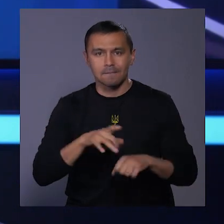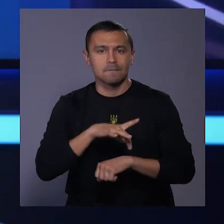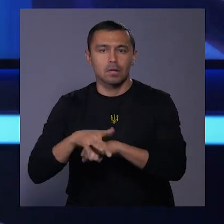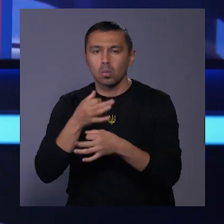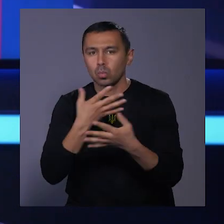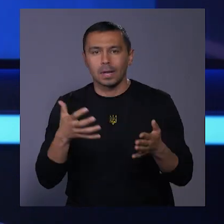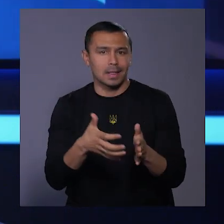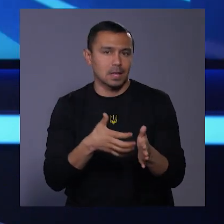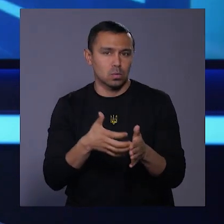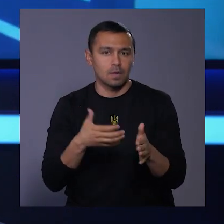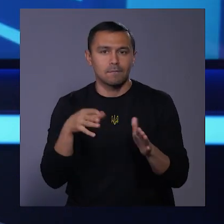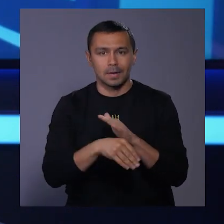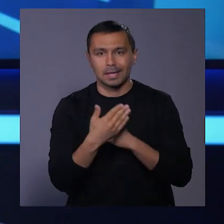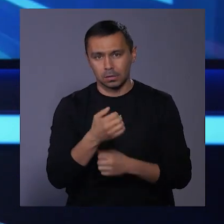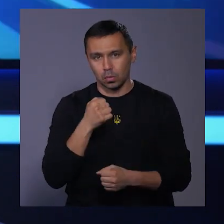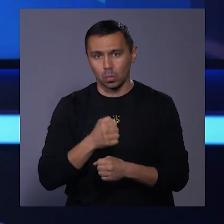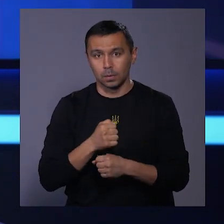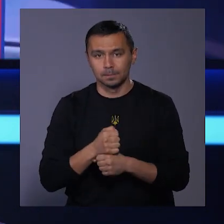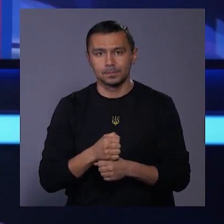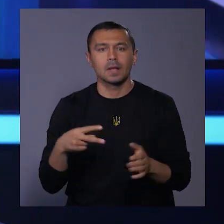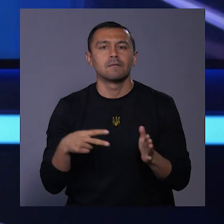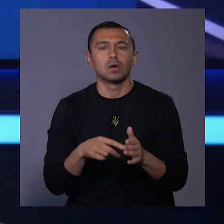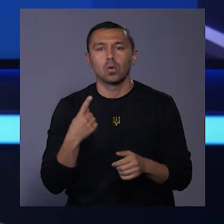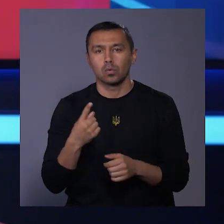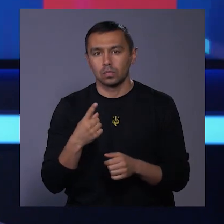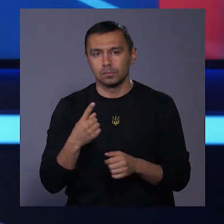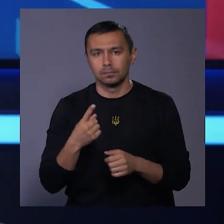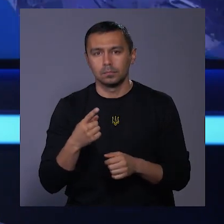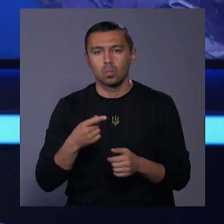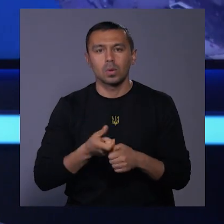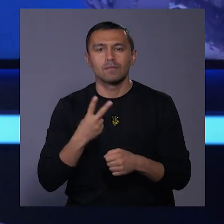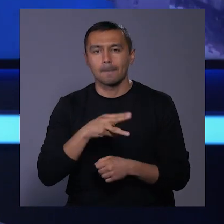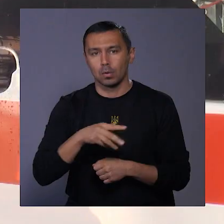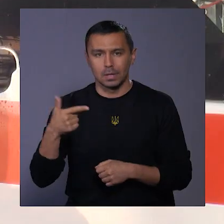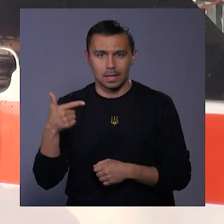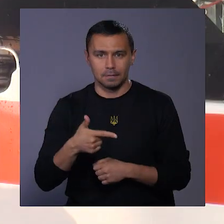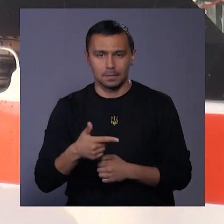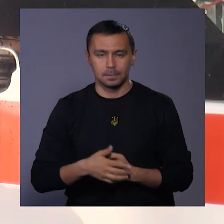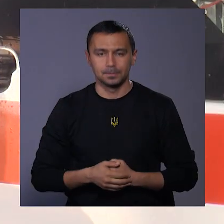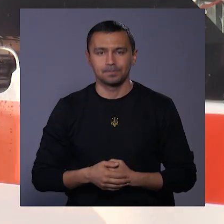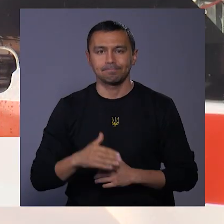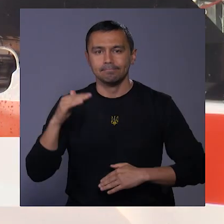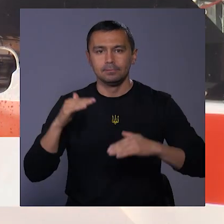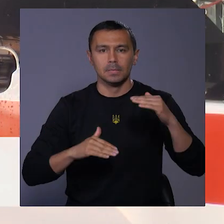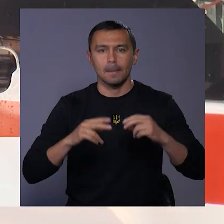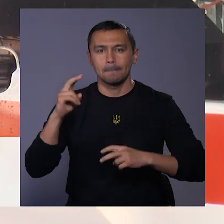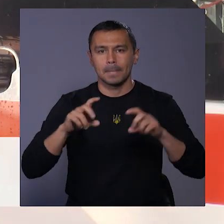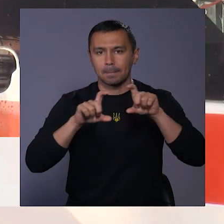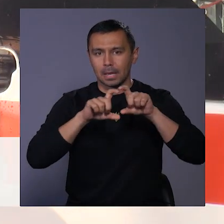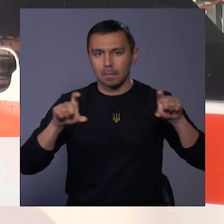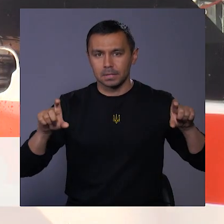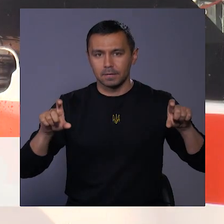будь-яких недоліків у їхній роботі. Вартість обновки – понад 2 мільйони гривень. На балансі підприємства